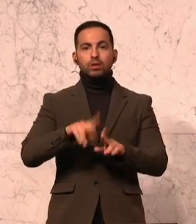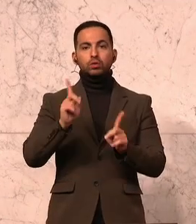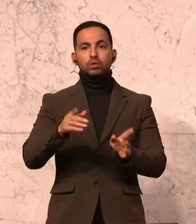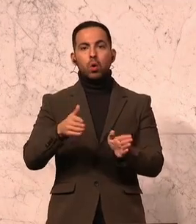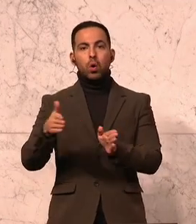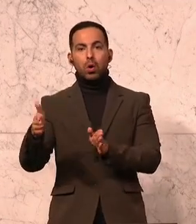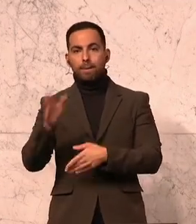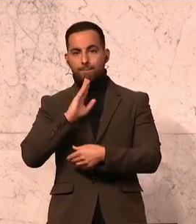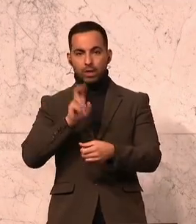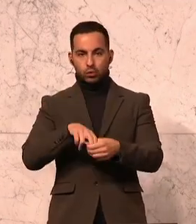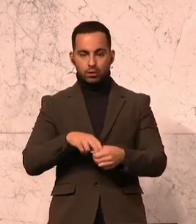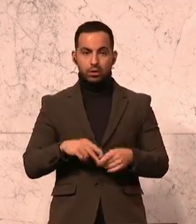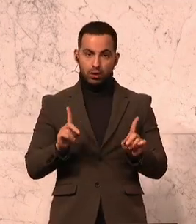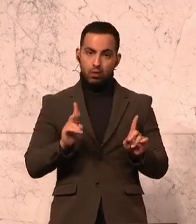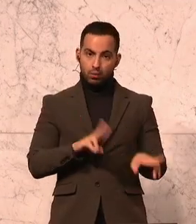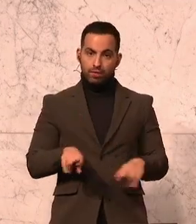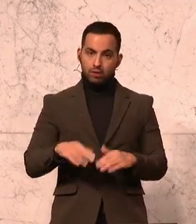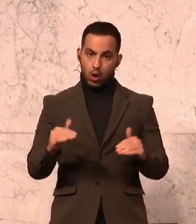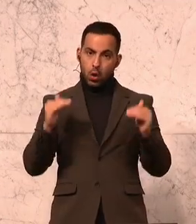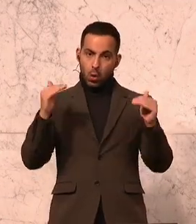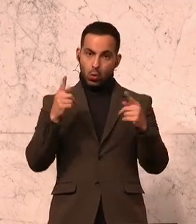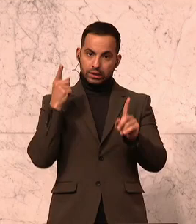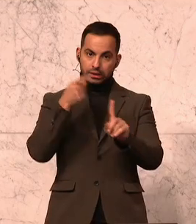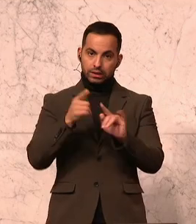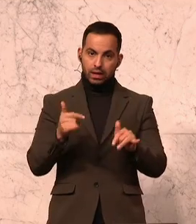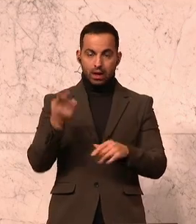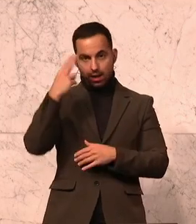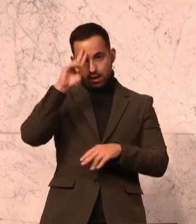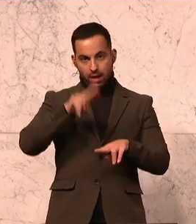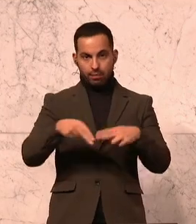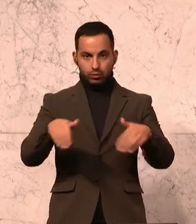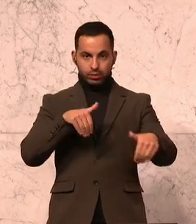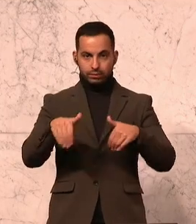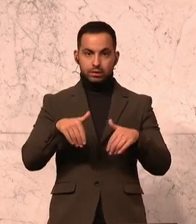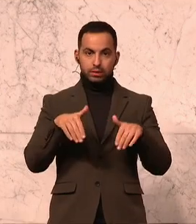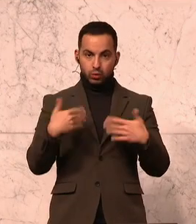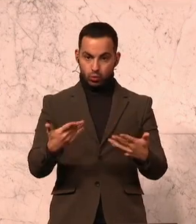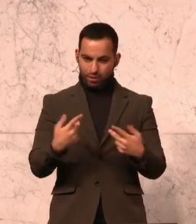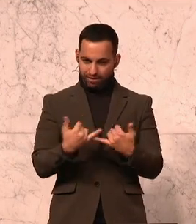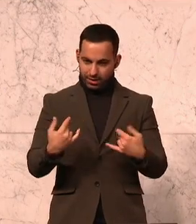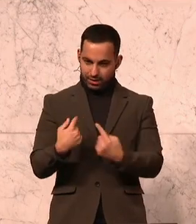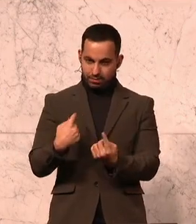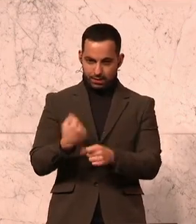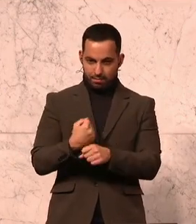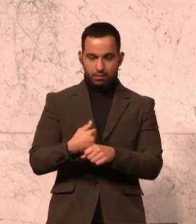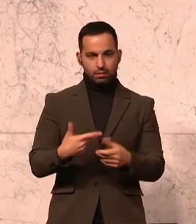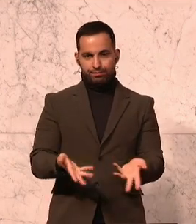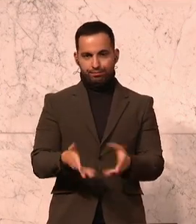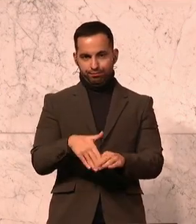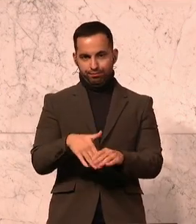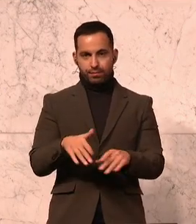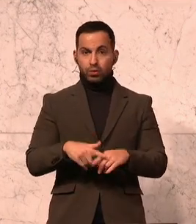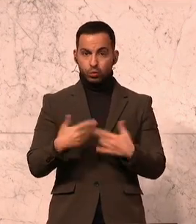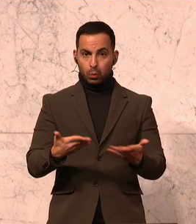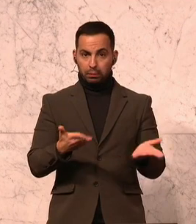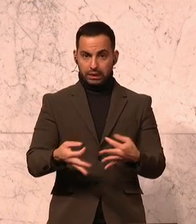Das ist prinzipiell ein höheres Ziel, aber Herr Bundesminister, so wie Sie es gemacht haben, ist halt ein bisschen batschert. Und so wird das auch nichts bringen.